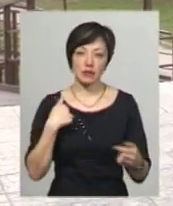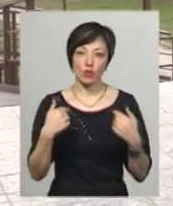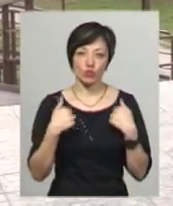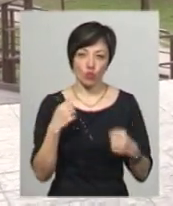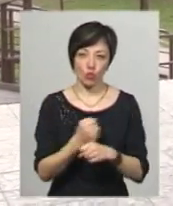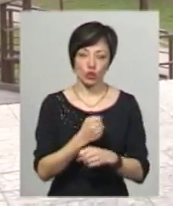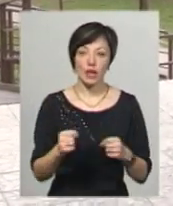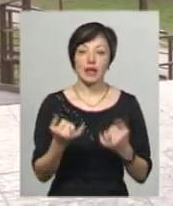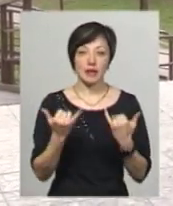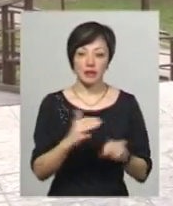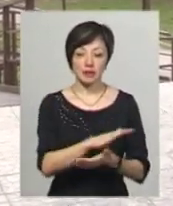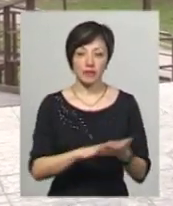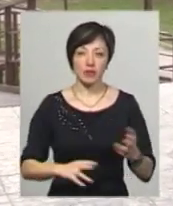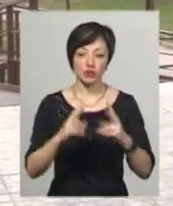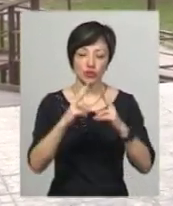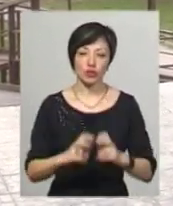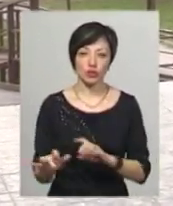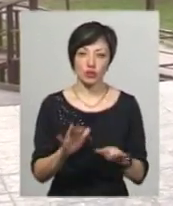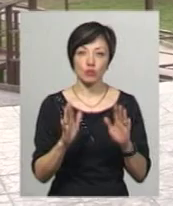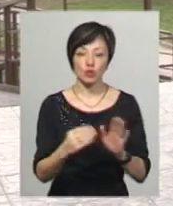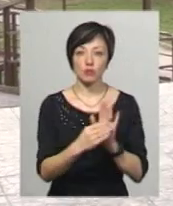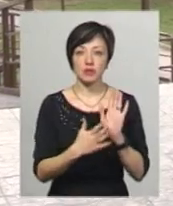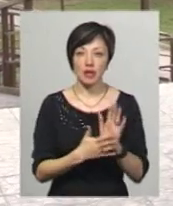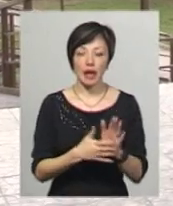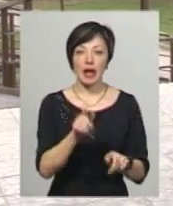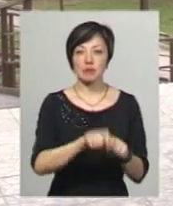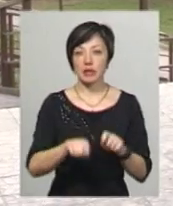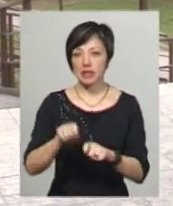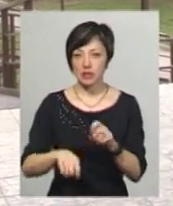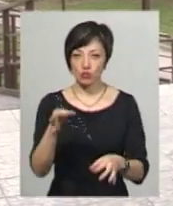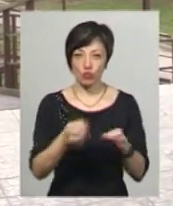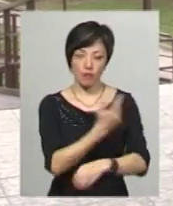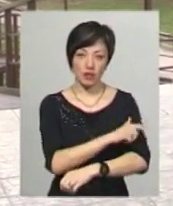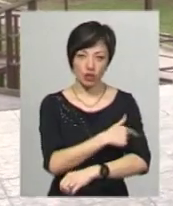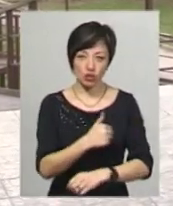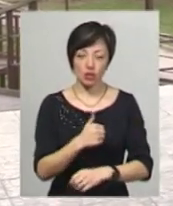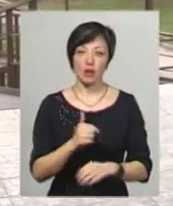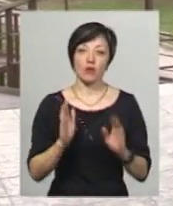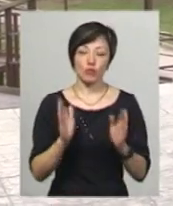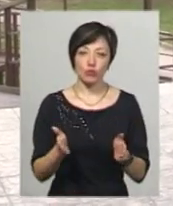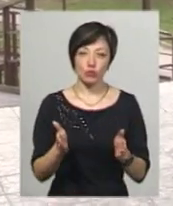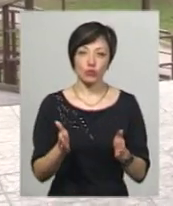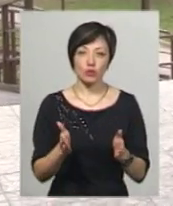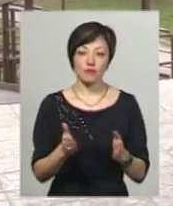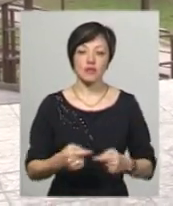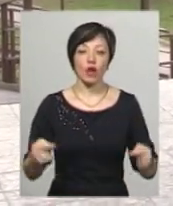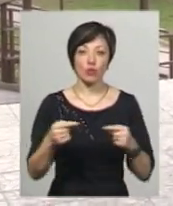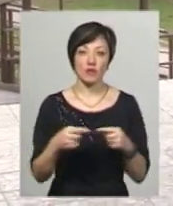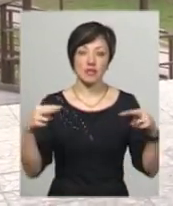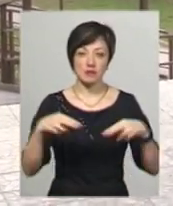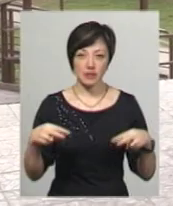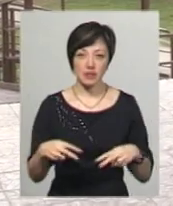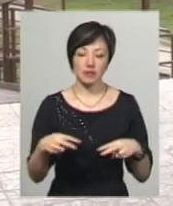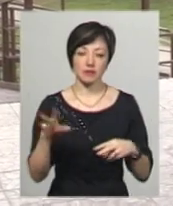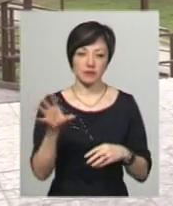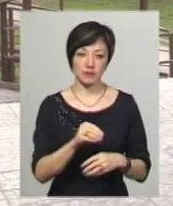ушкоджень. Наразі тривають слідчі дії, буде призначена судова медична експертиза, будуть встановлені свідки,